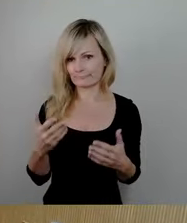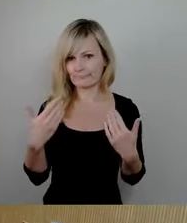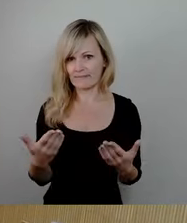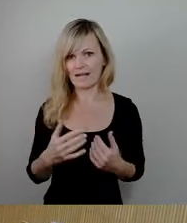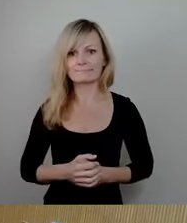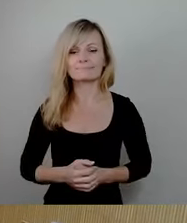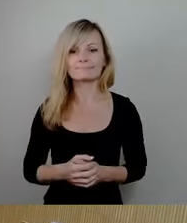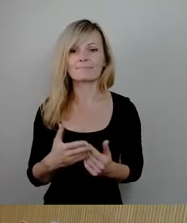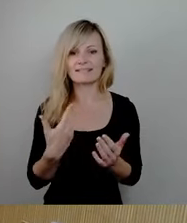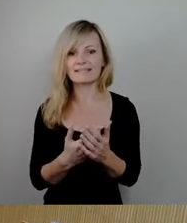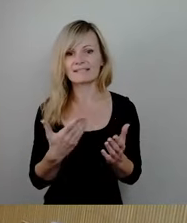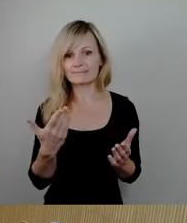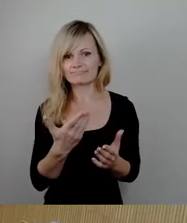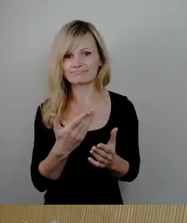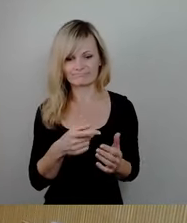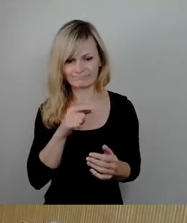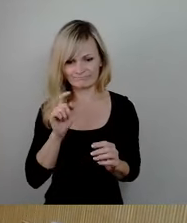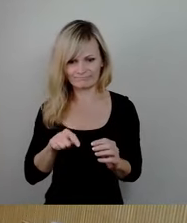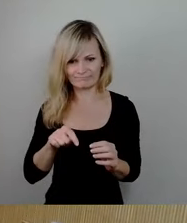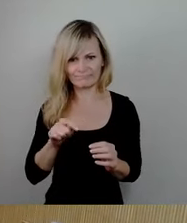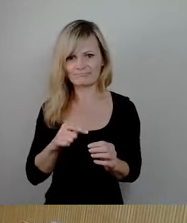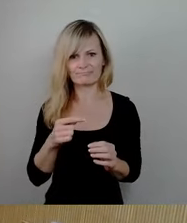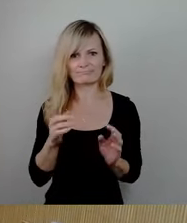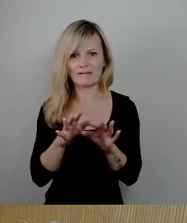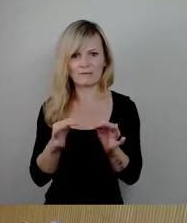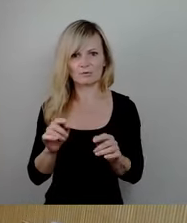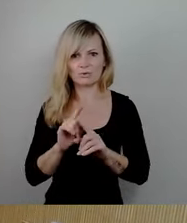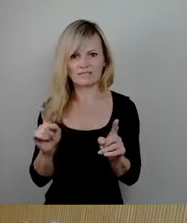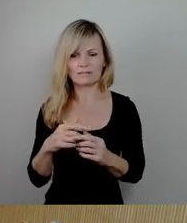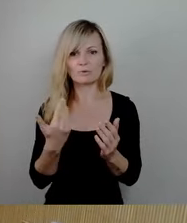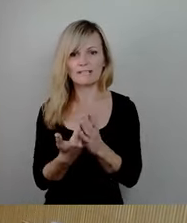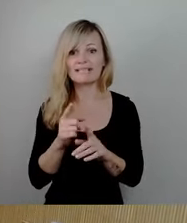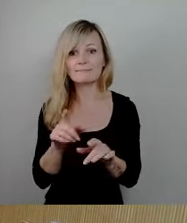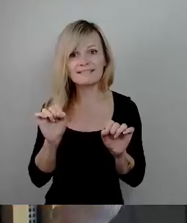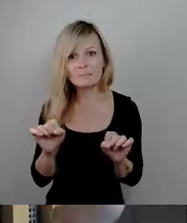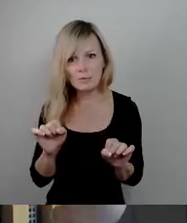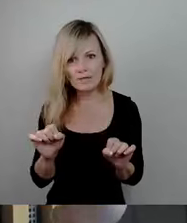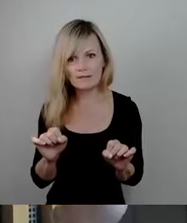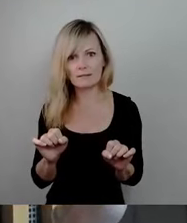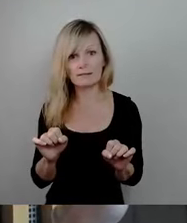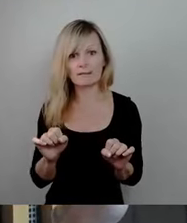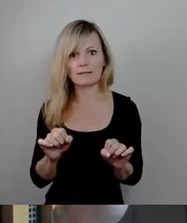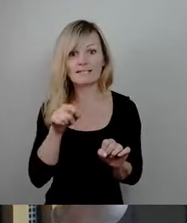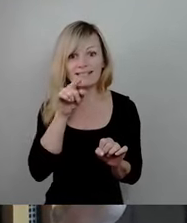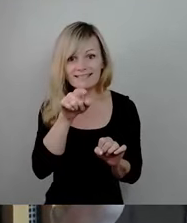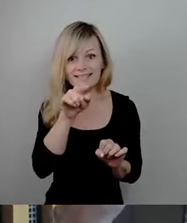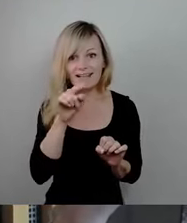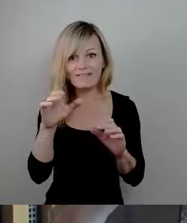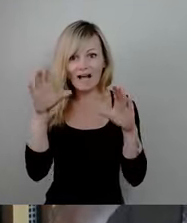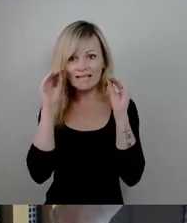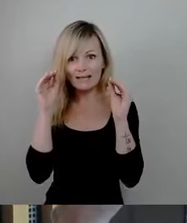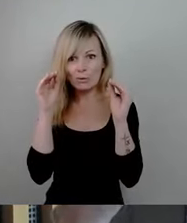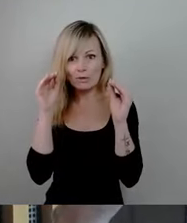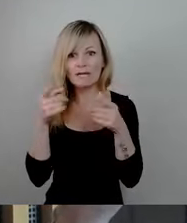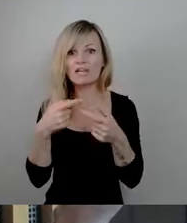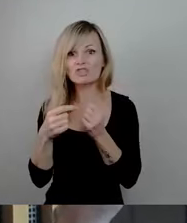Anlage hier nicht funktioniert, und es deswegen nicht möglich ist, dass Sie wahrnehmen, wie das hier nach Geschäftsordnung